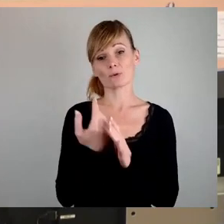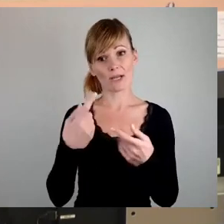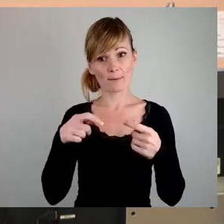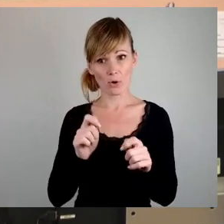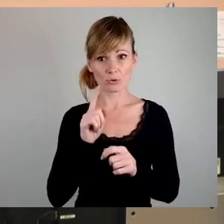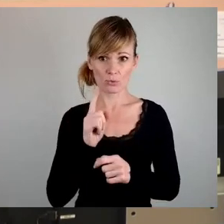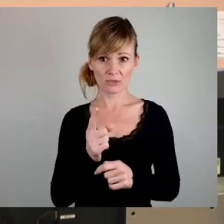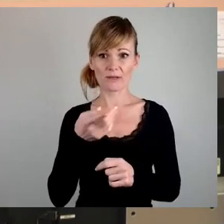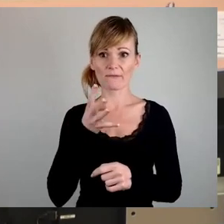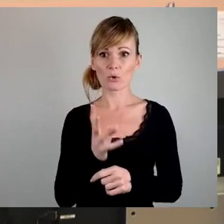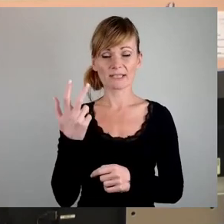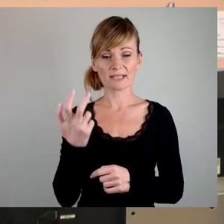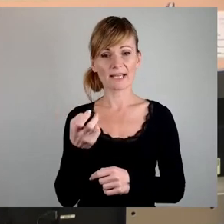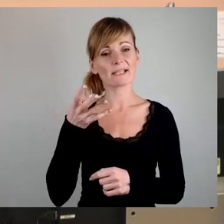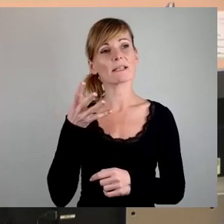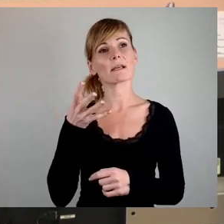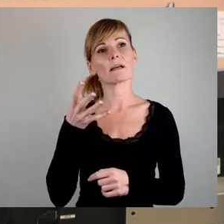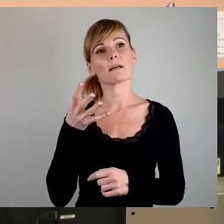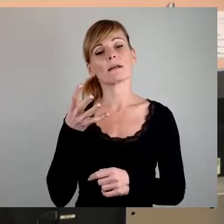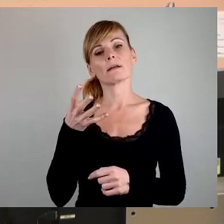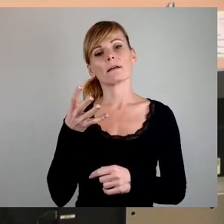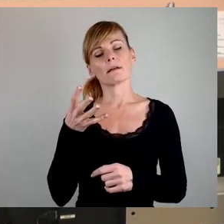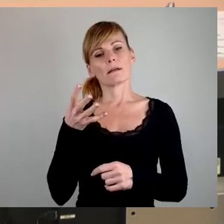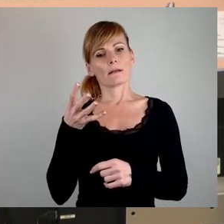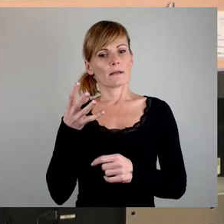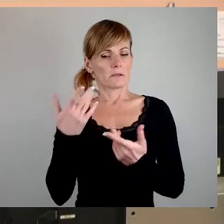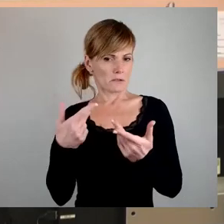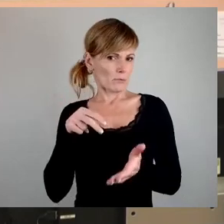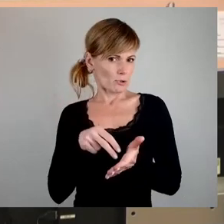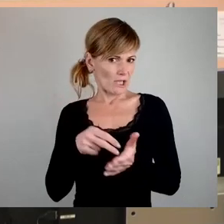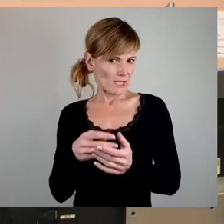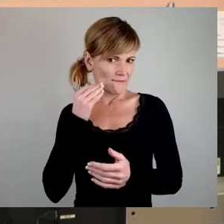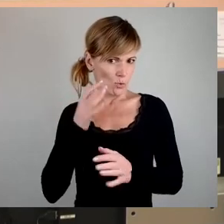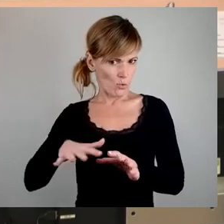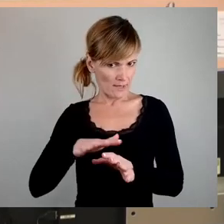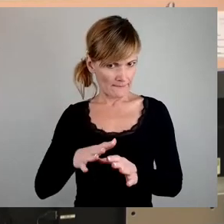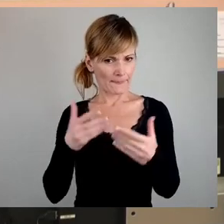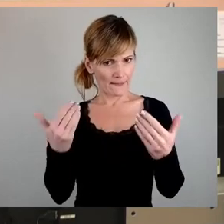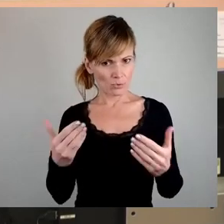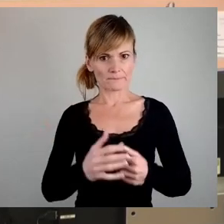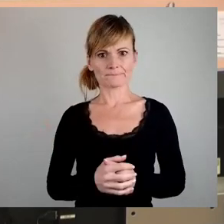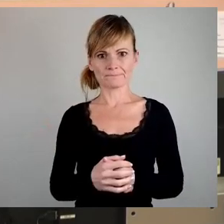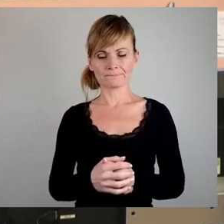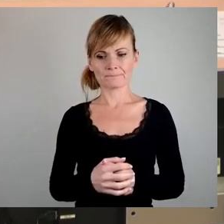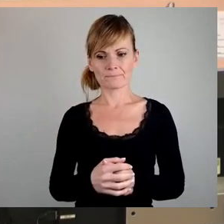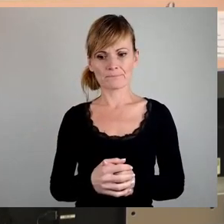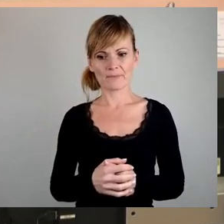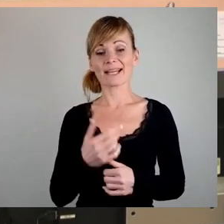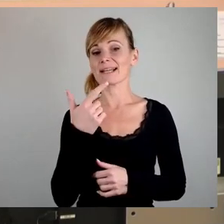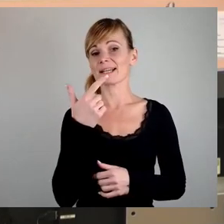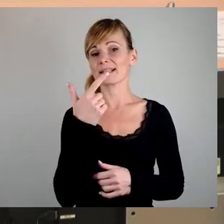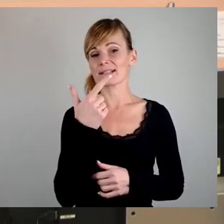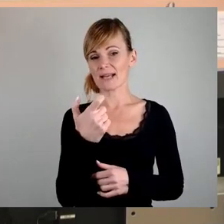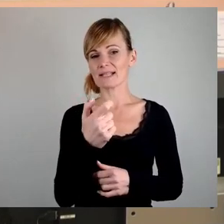493 Bestandswohnungen. Angesichts der 2036 auslaufenden